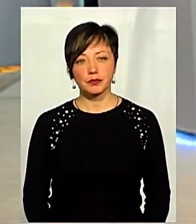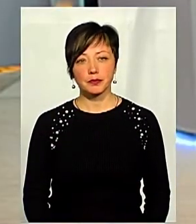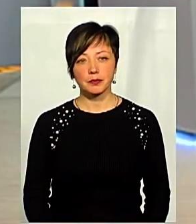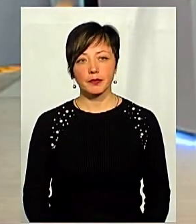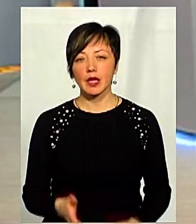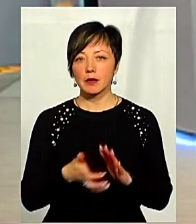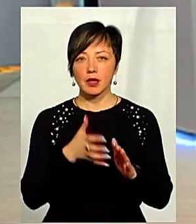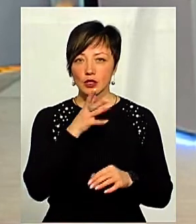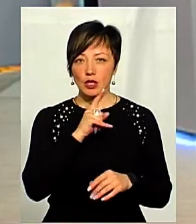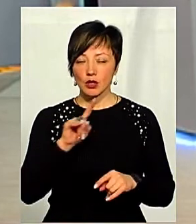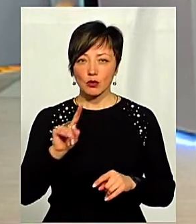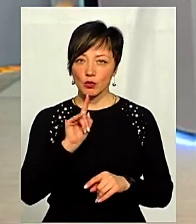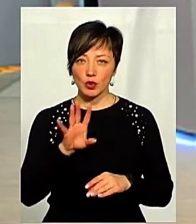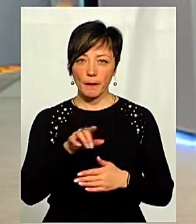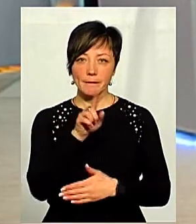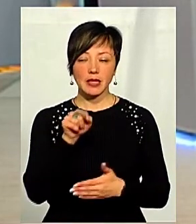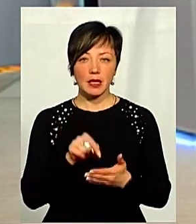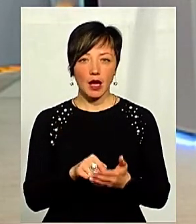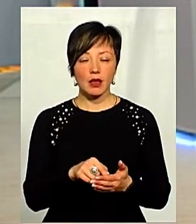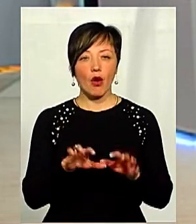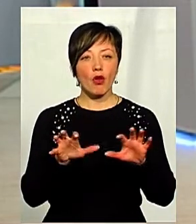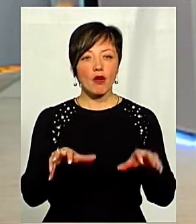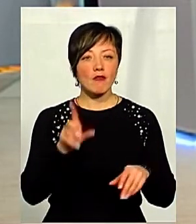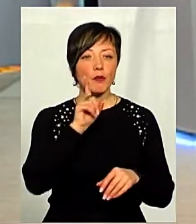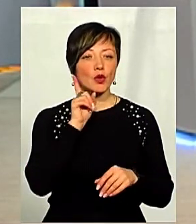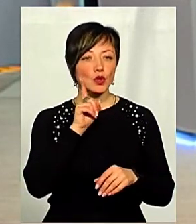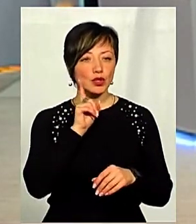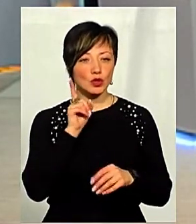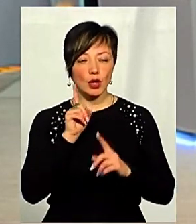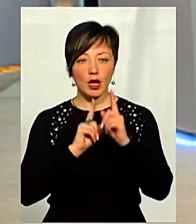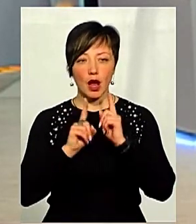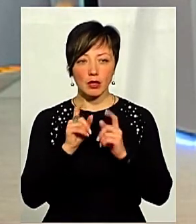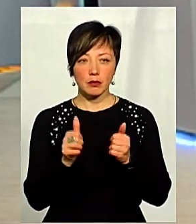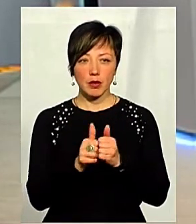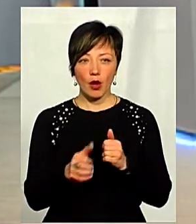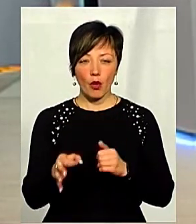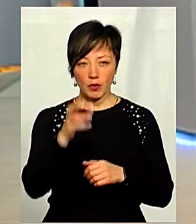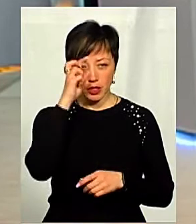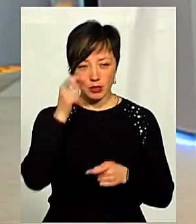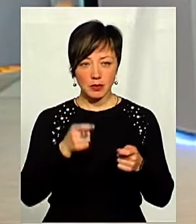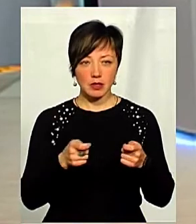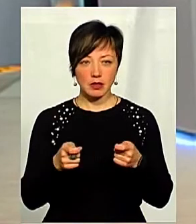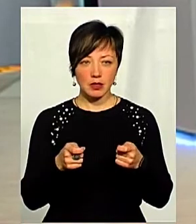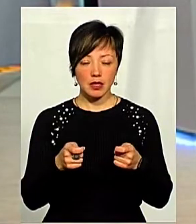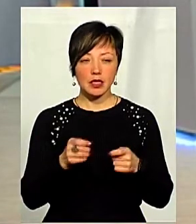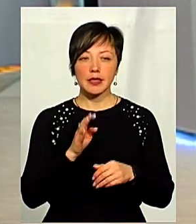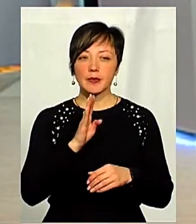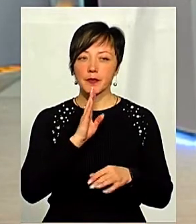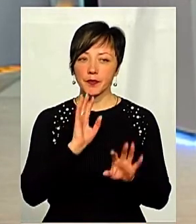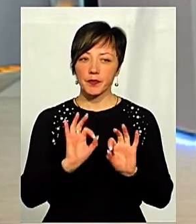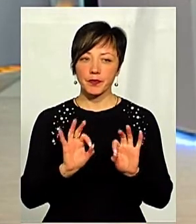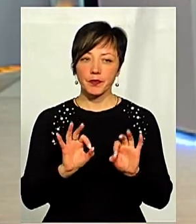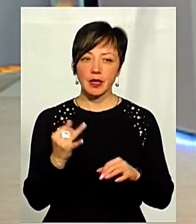І вже за браком часу не будемо ставити питання, але голова молодіжної ради при обласній державній адміністрації Олександр Андрощук